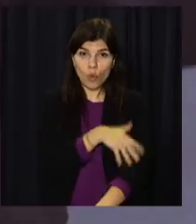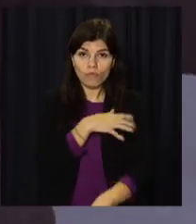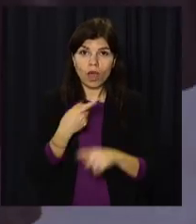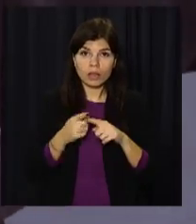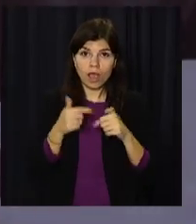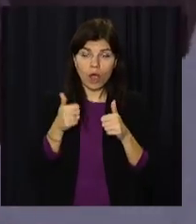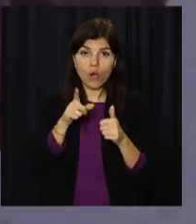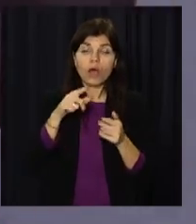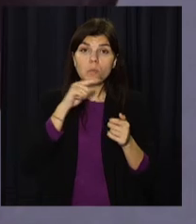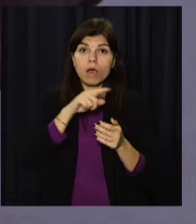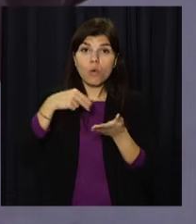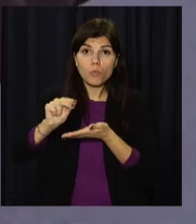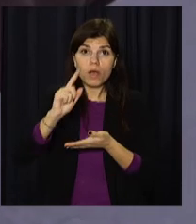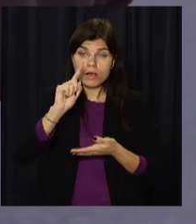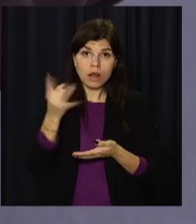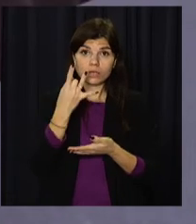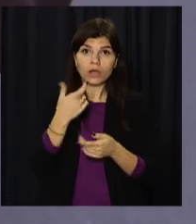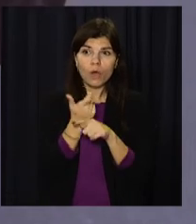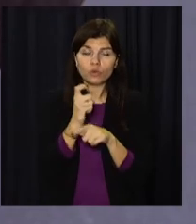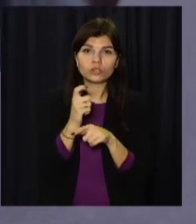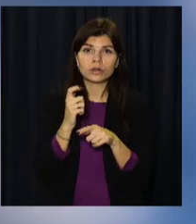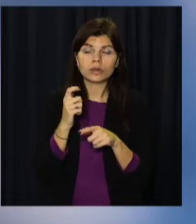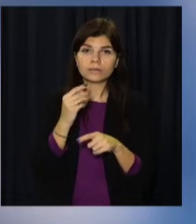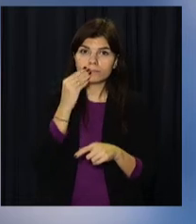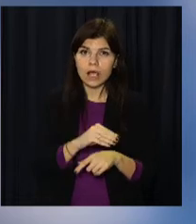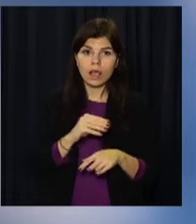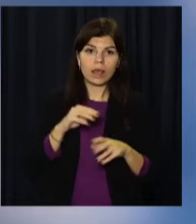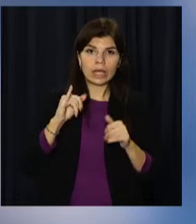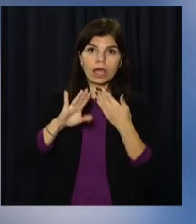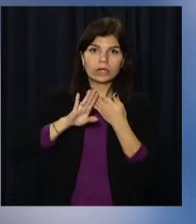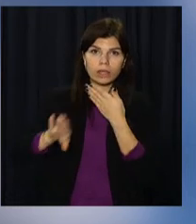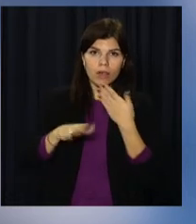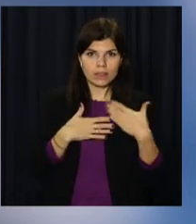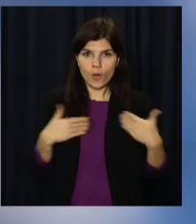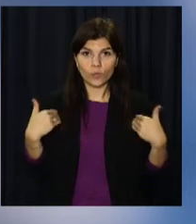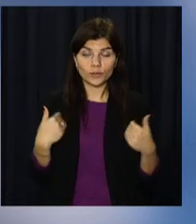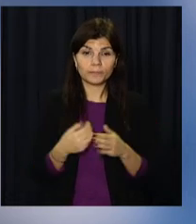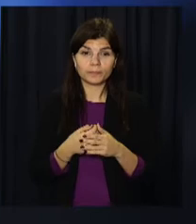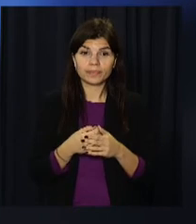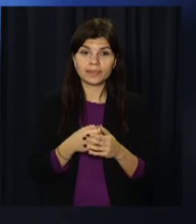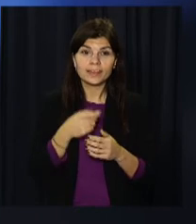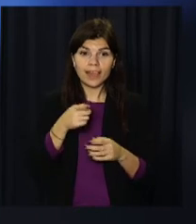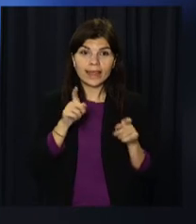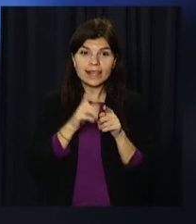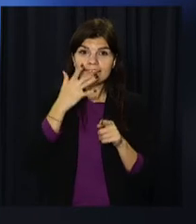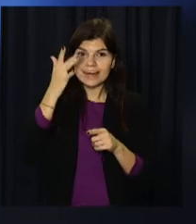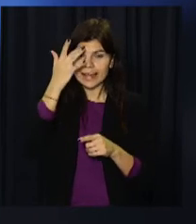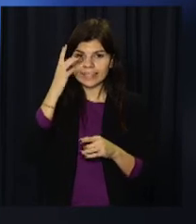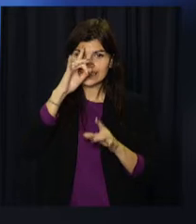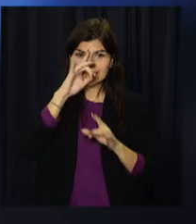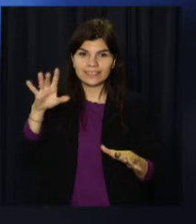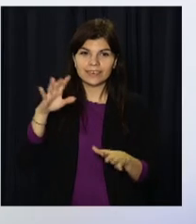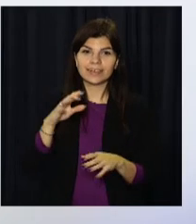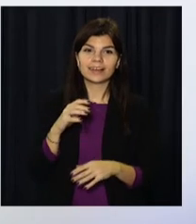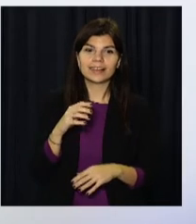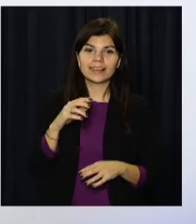Це купувати такі, просто в які закохаюся, з якими не хочеш розставатись. Екологічний рух з кожним днем все більше в тренді. Так, влітку всесвітньо відомий бренд